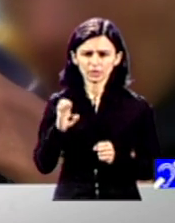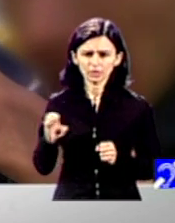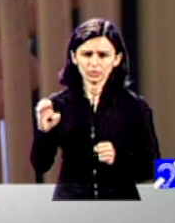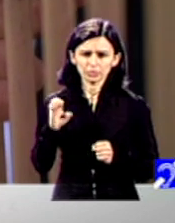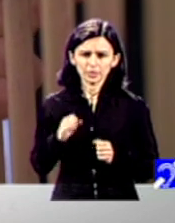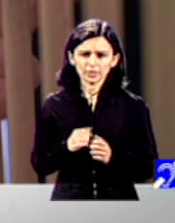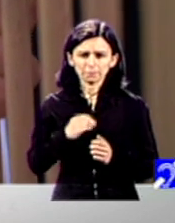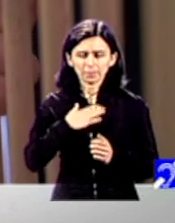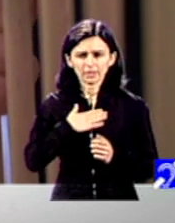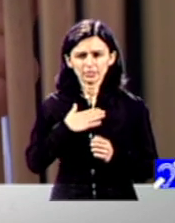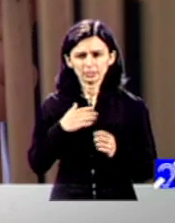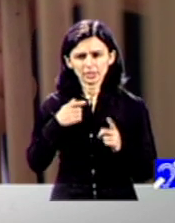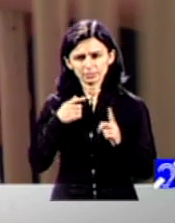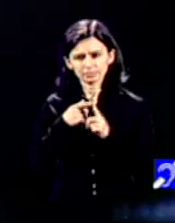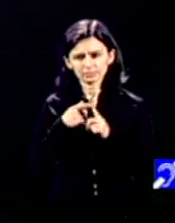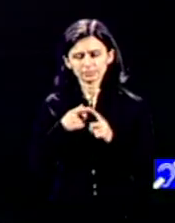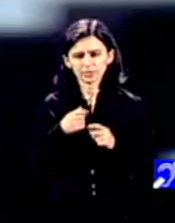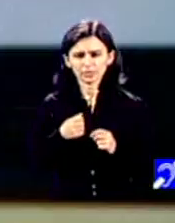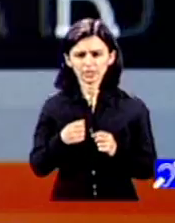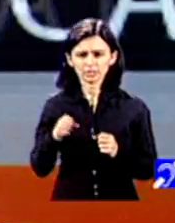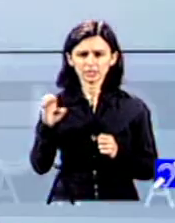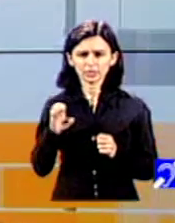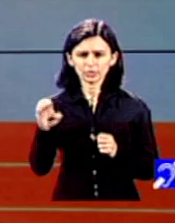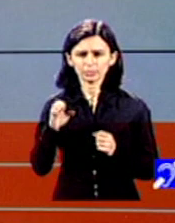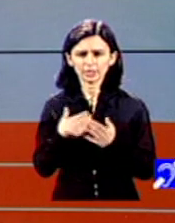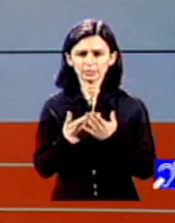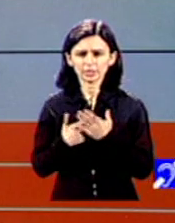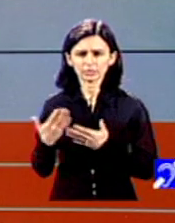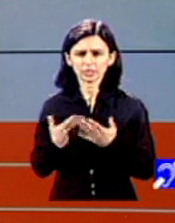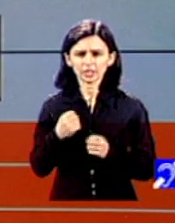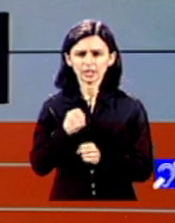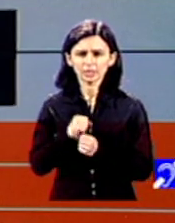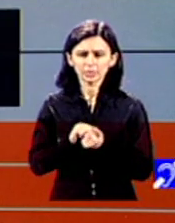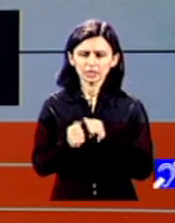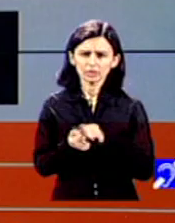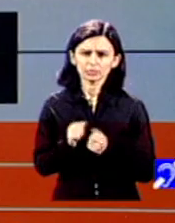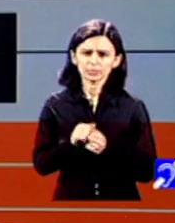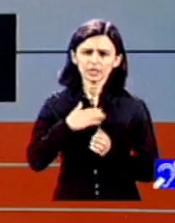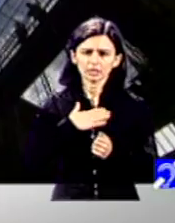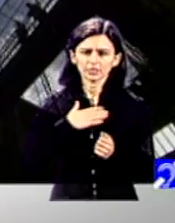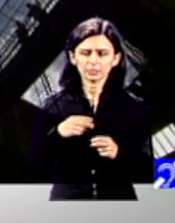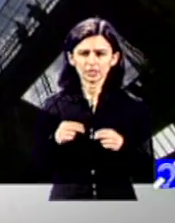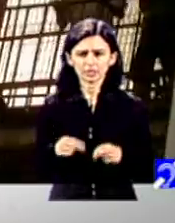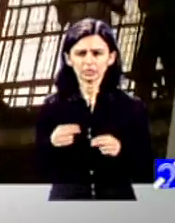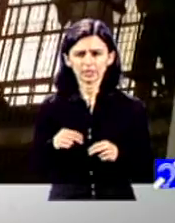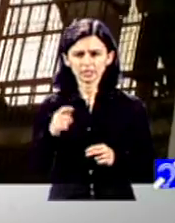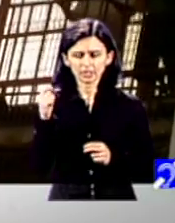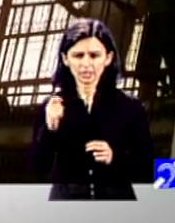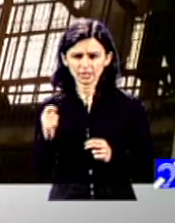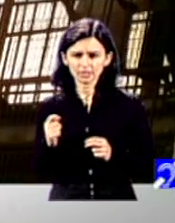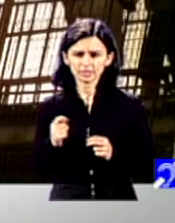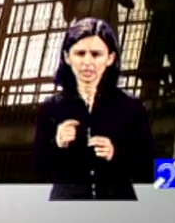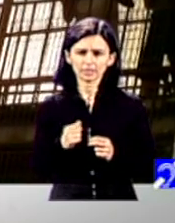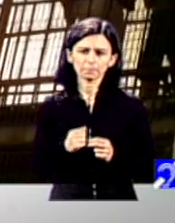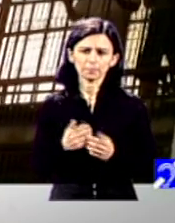prioritățile europene pentru care am luptat și care sunt acum clare, avem recomandările de țară în semestru european care spun